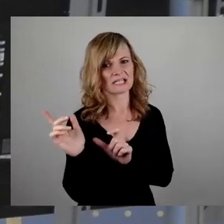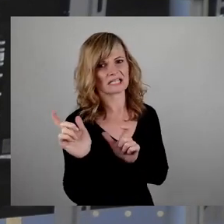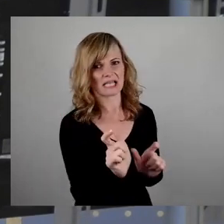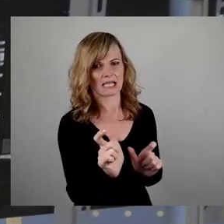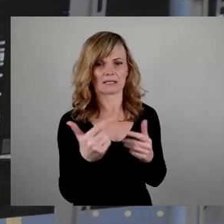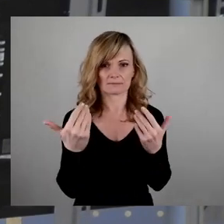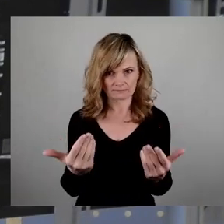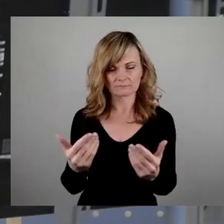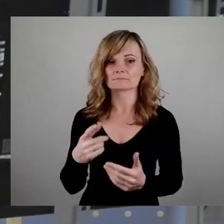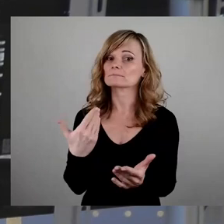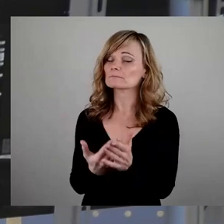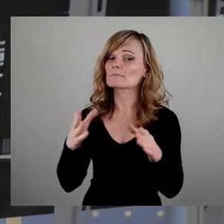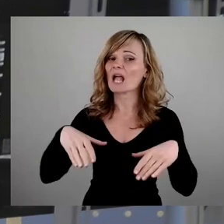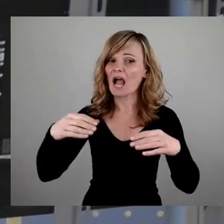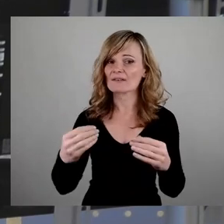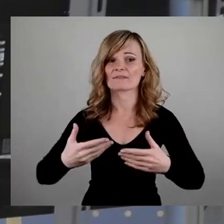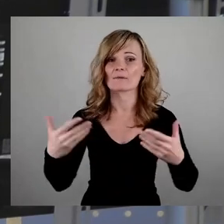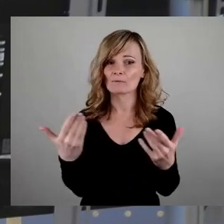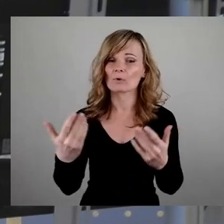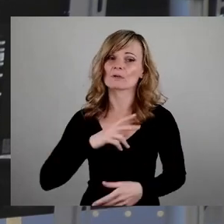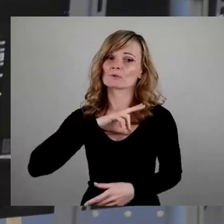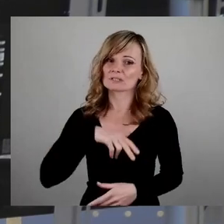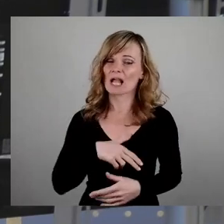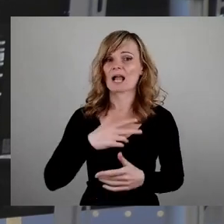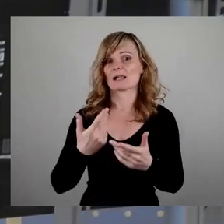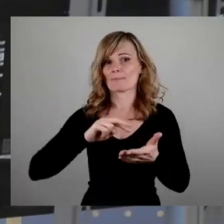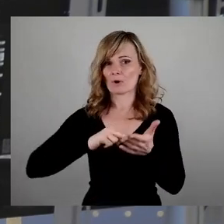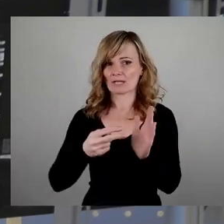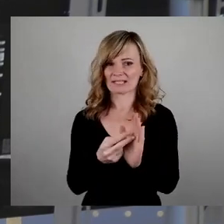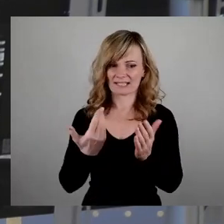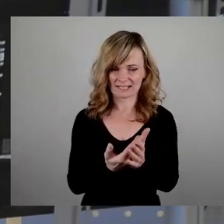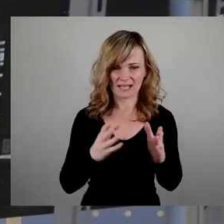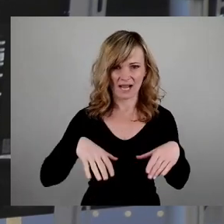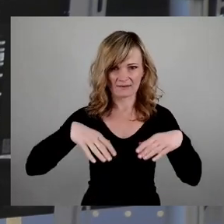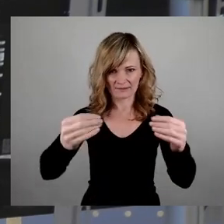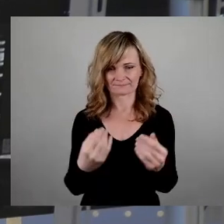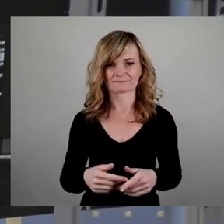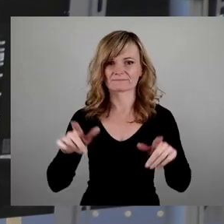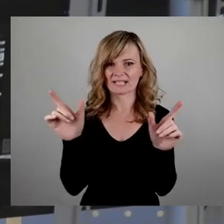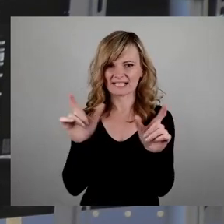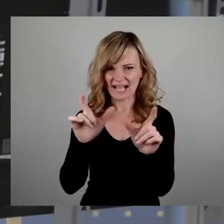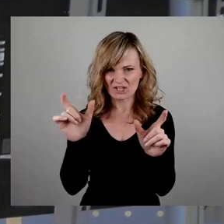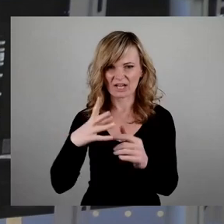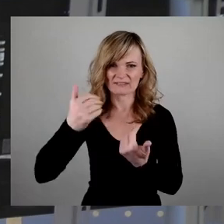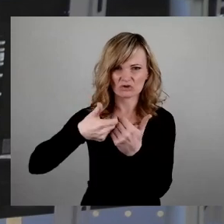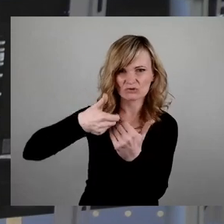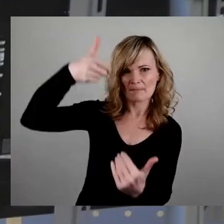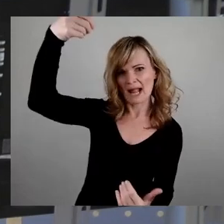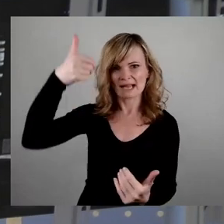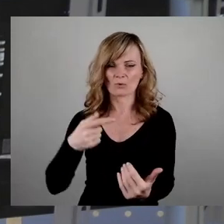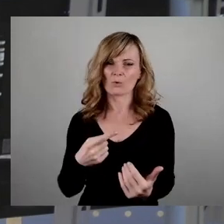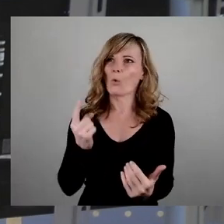Das beginnt bei einer Sozialpolitik, die der Spaltung der Gesellschaft in oben und unten in Reich und Arm